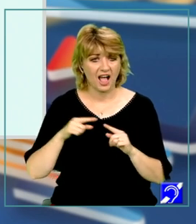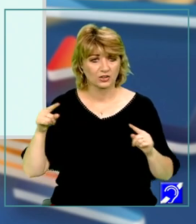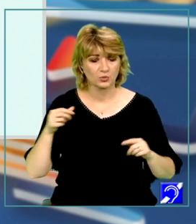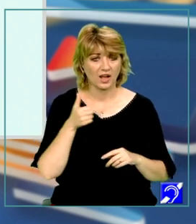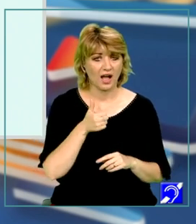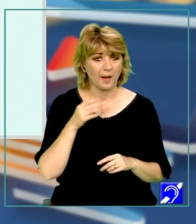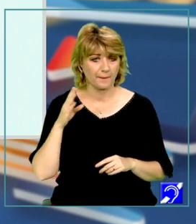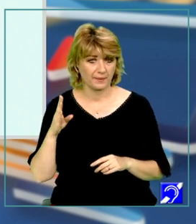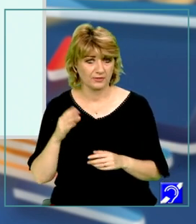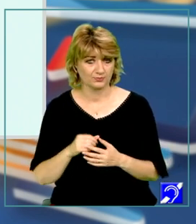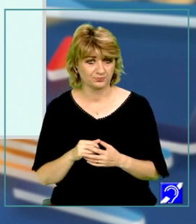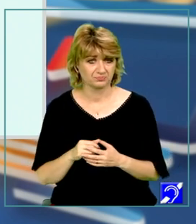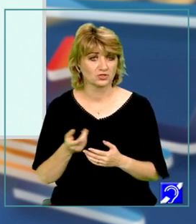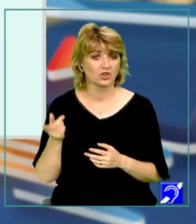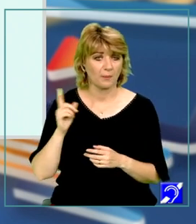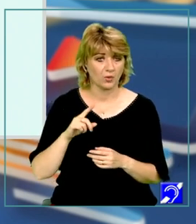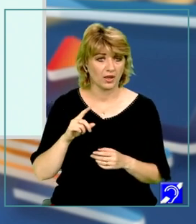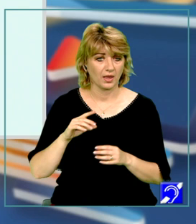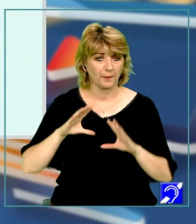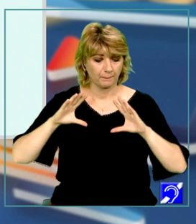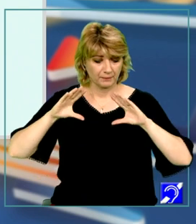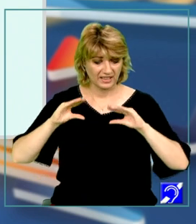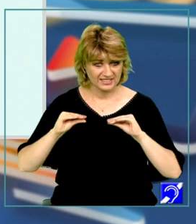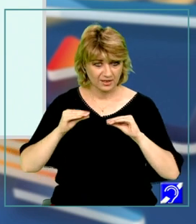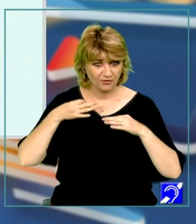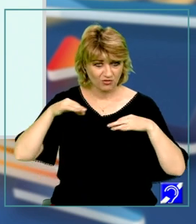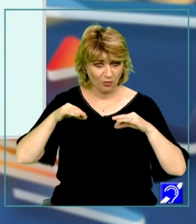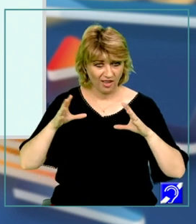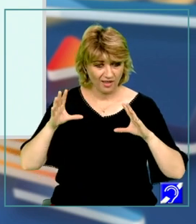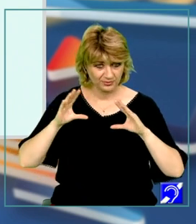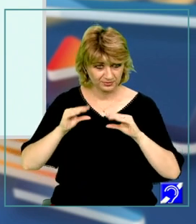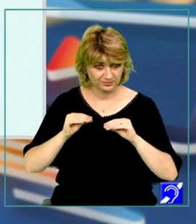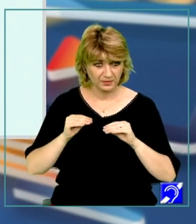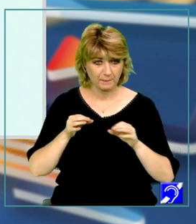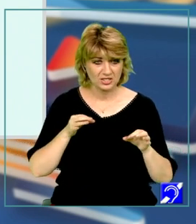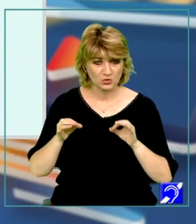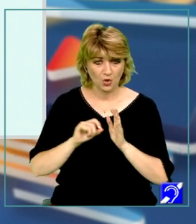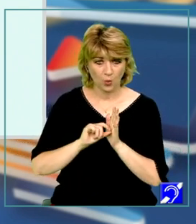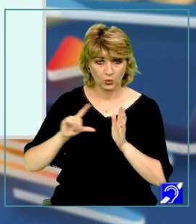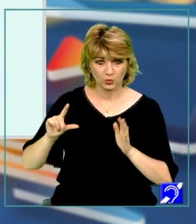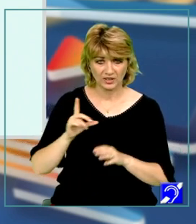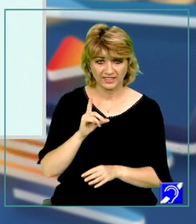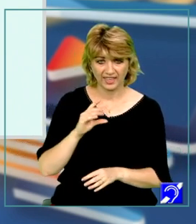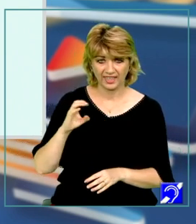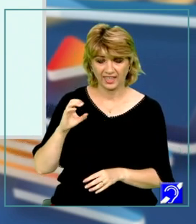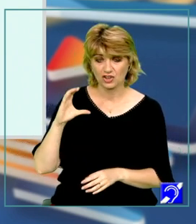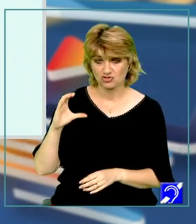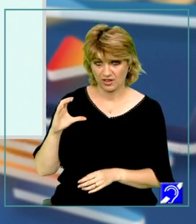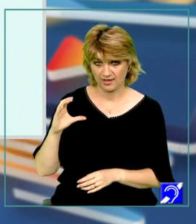AB și apoi presăm. Măsura unghiului DEC